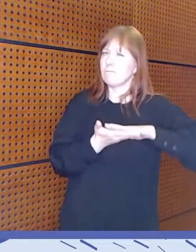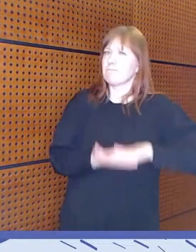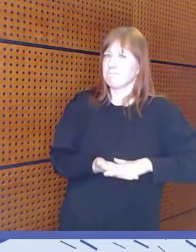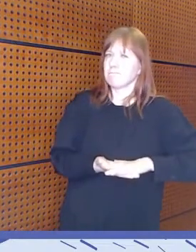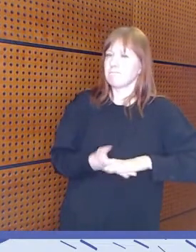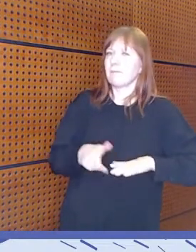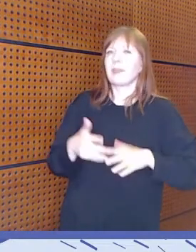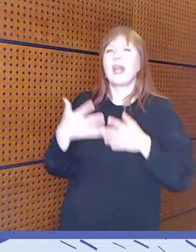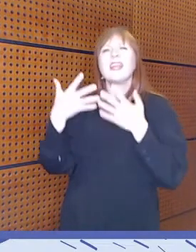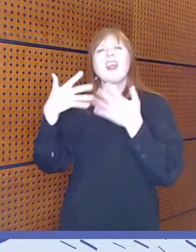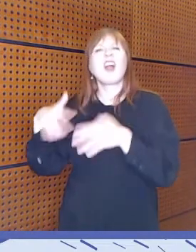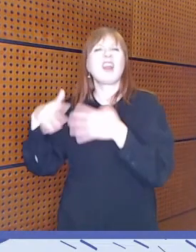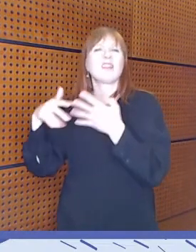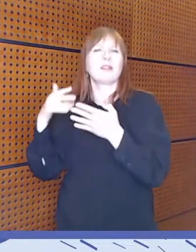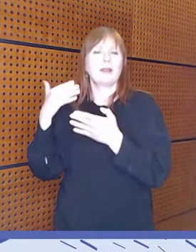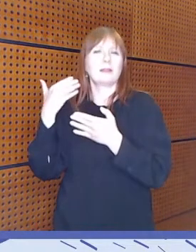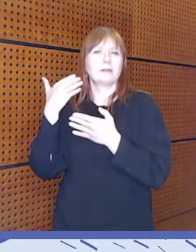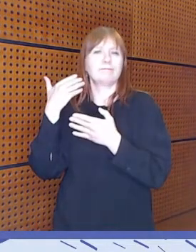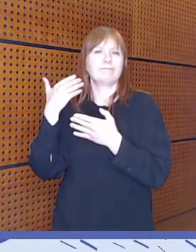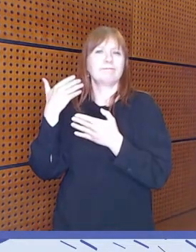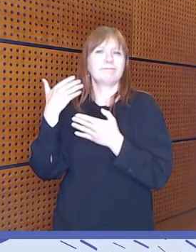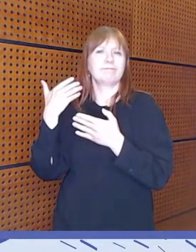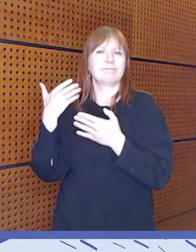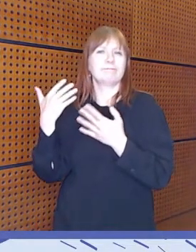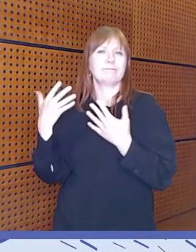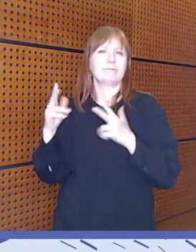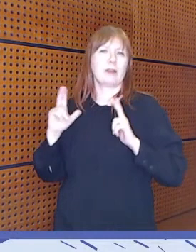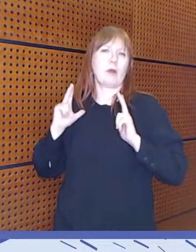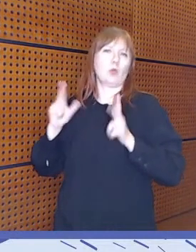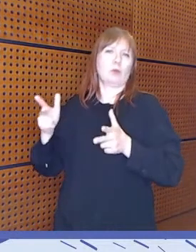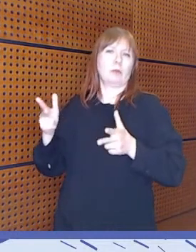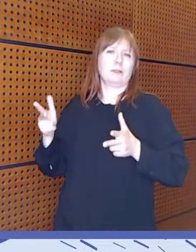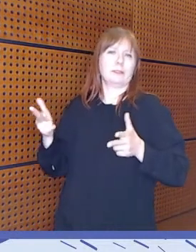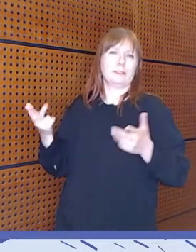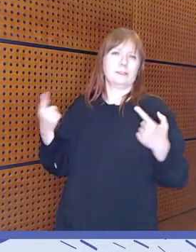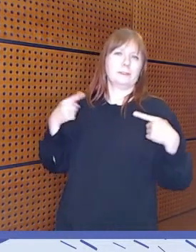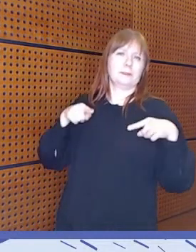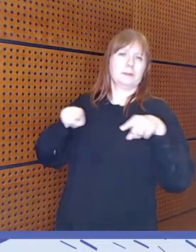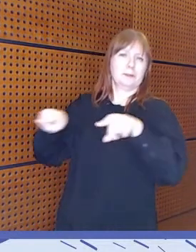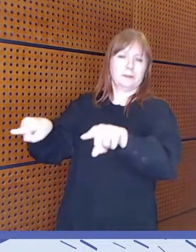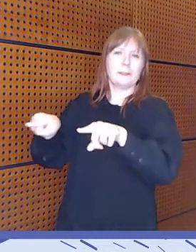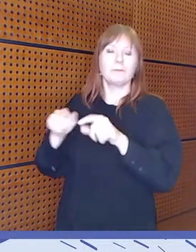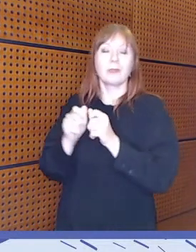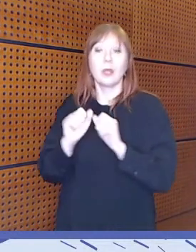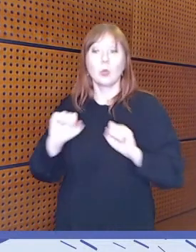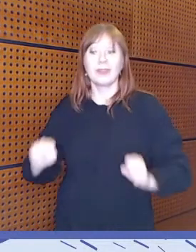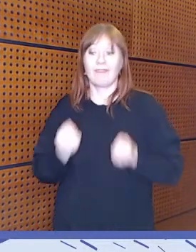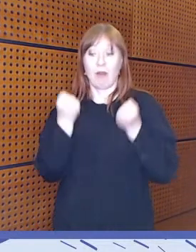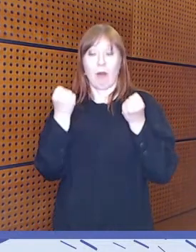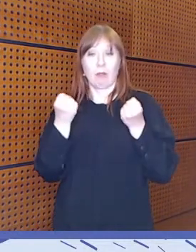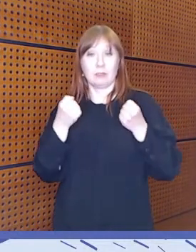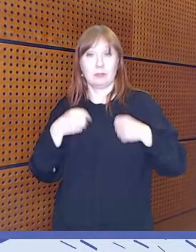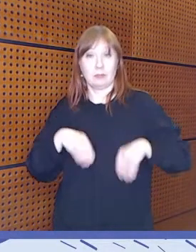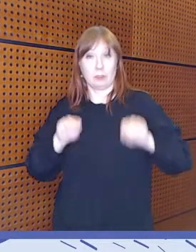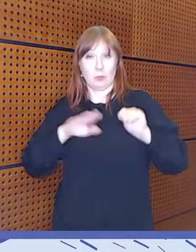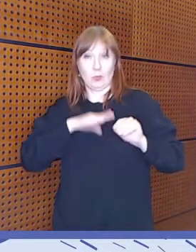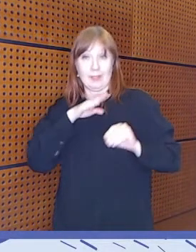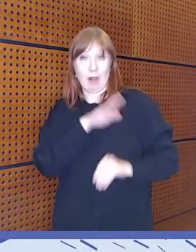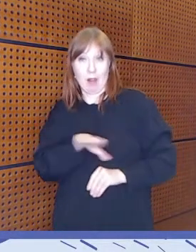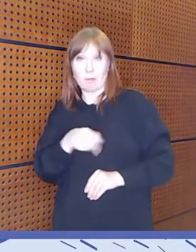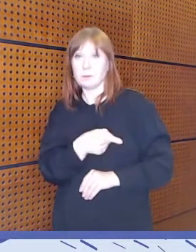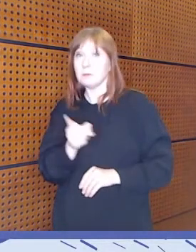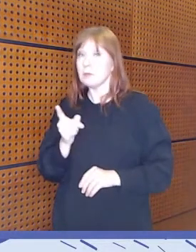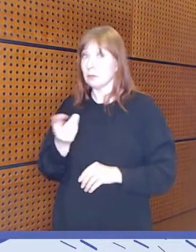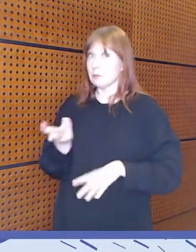Meidän laitteet tulevat sitten siinä itsekseen. Kuitenkin sitten varhaiskasvatusikäiset lapset jo ovat aika taitaviakin